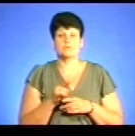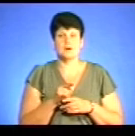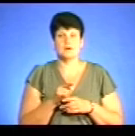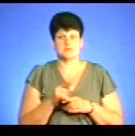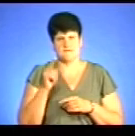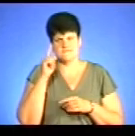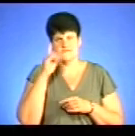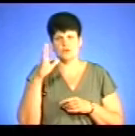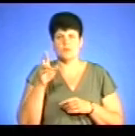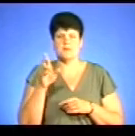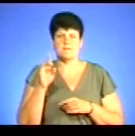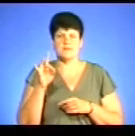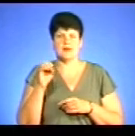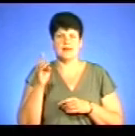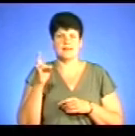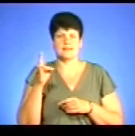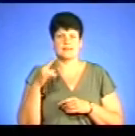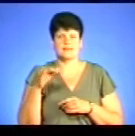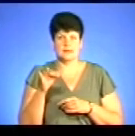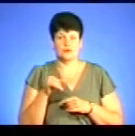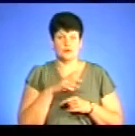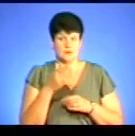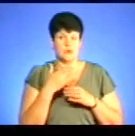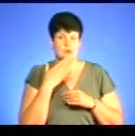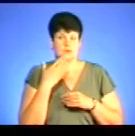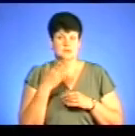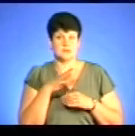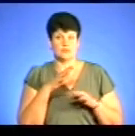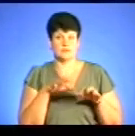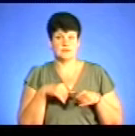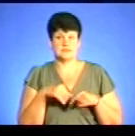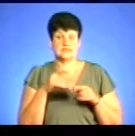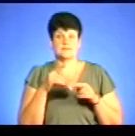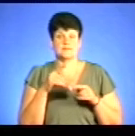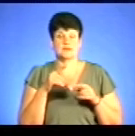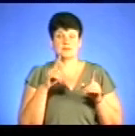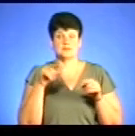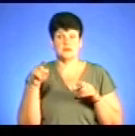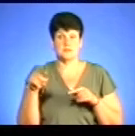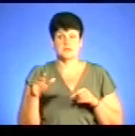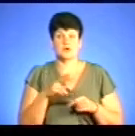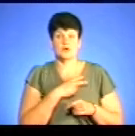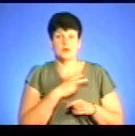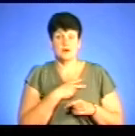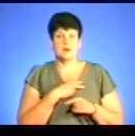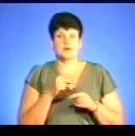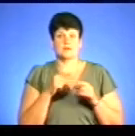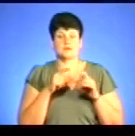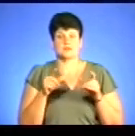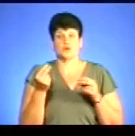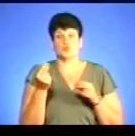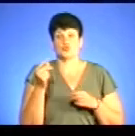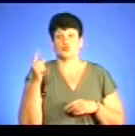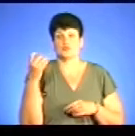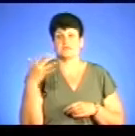бренди, десь, ну, останні вилучення, це коняк закарпатський, коняк Болорад, який в магазині, за 150 рівень коштує, вартість прої